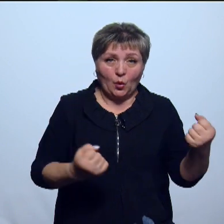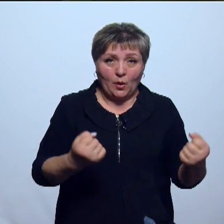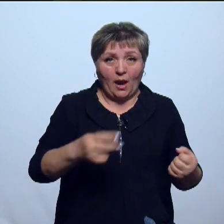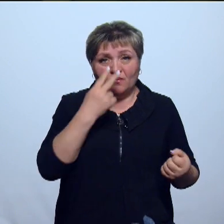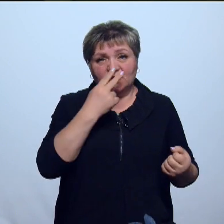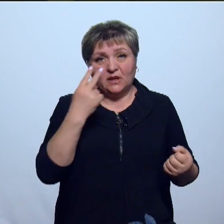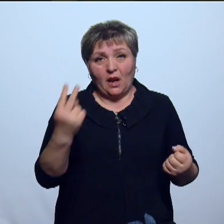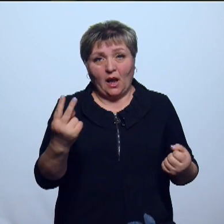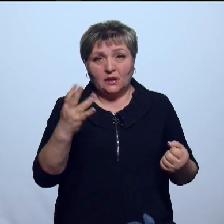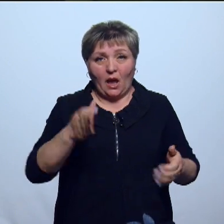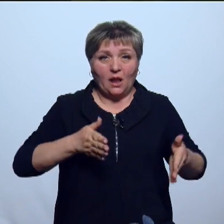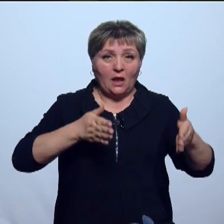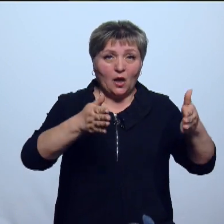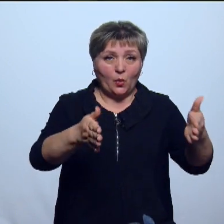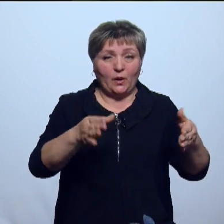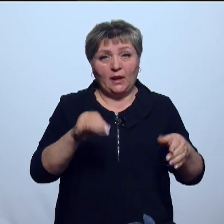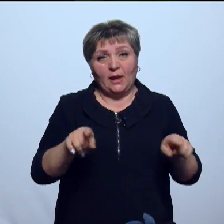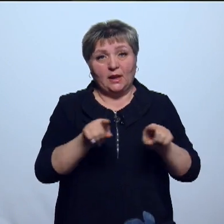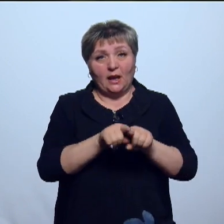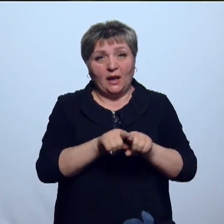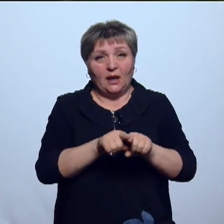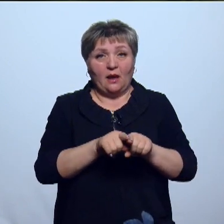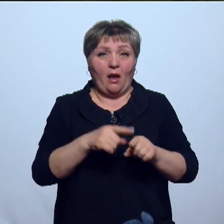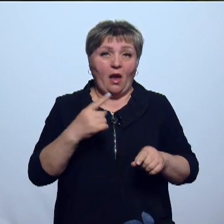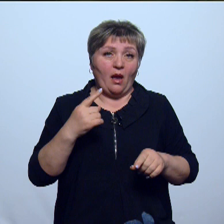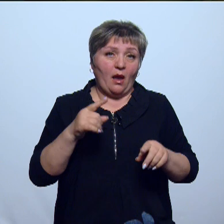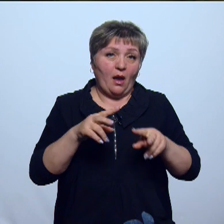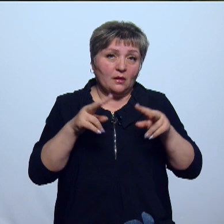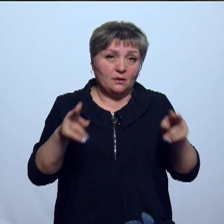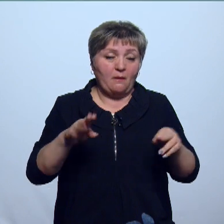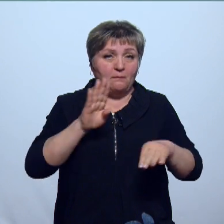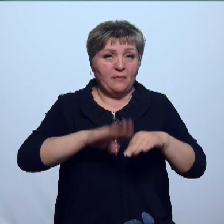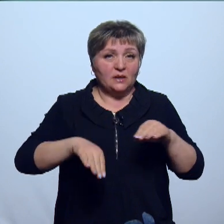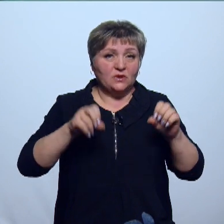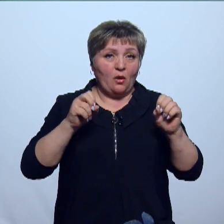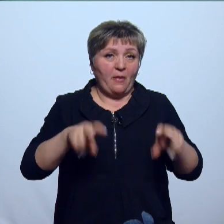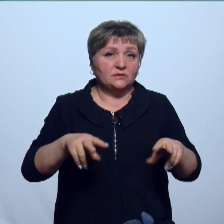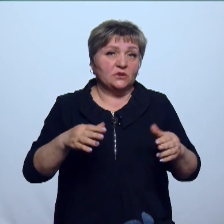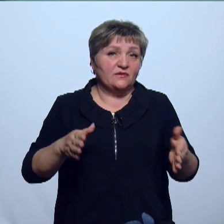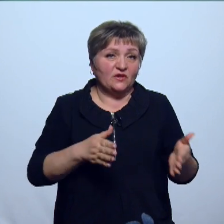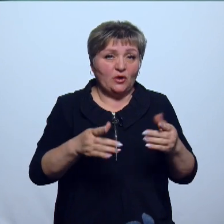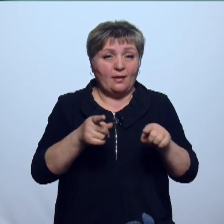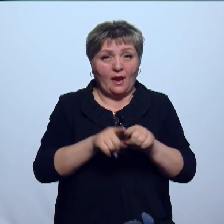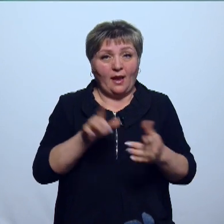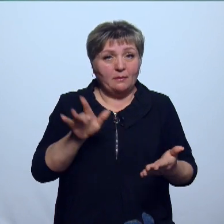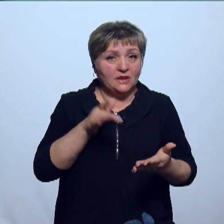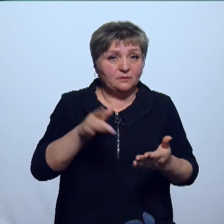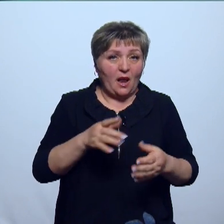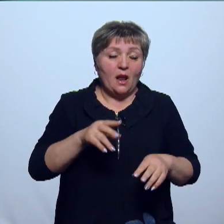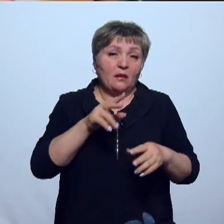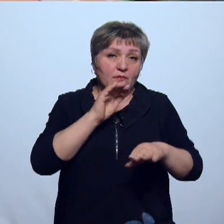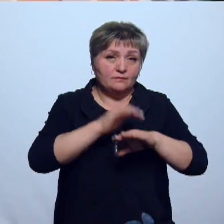взгляд у него на дорогу. И мы однозначно повышаем безопасность движения. Такие же дисплеи сейчас тестируют